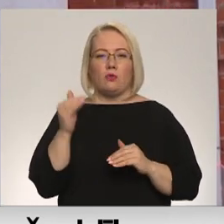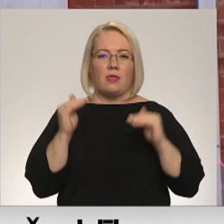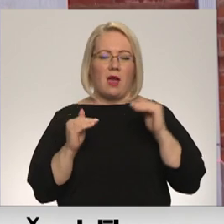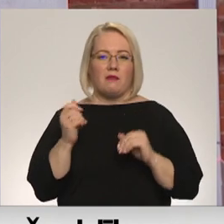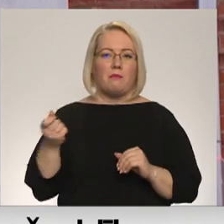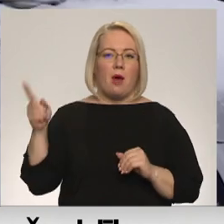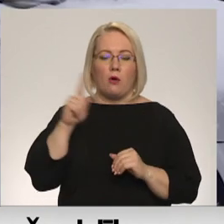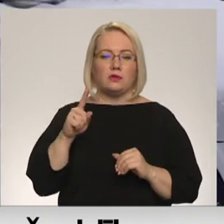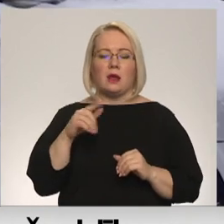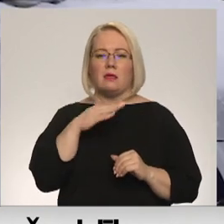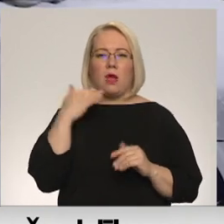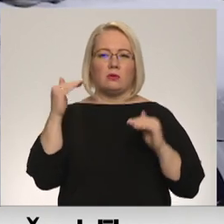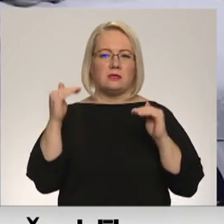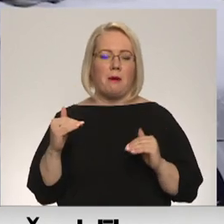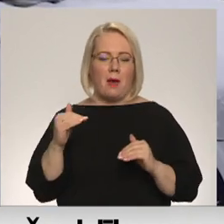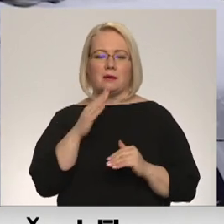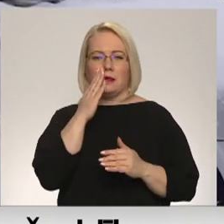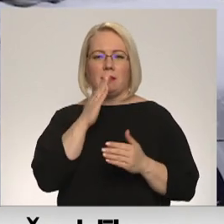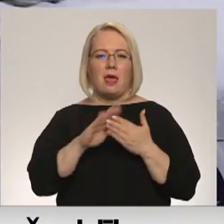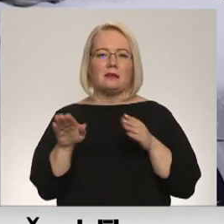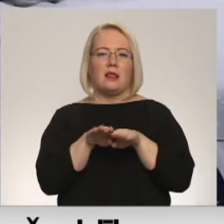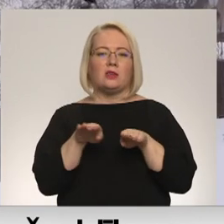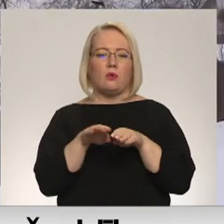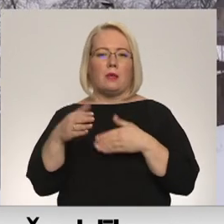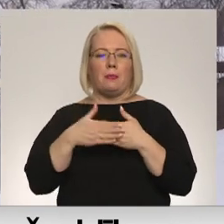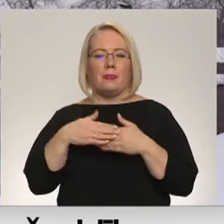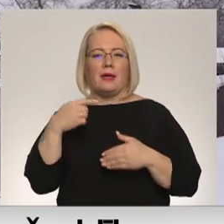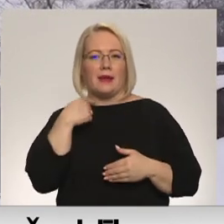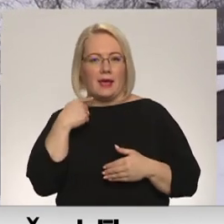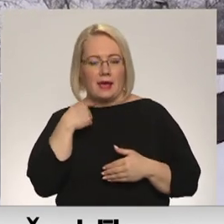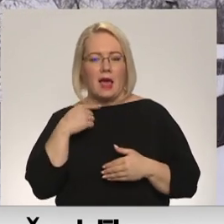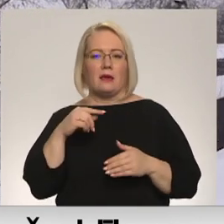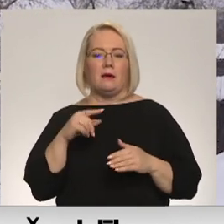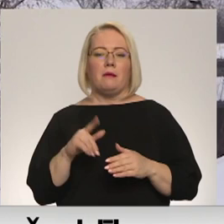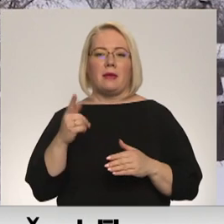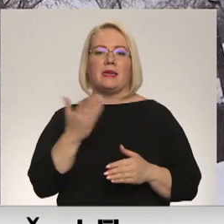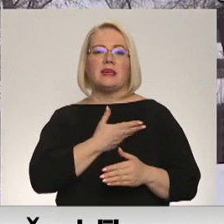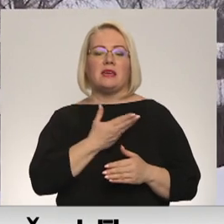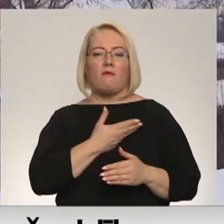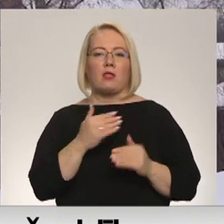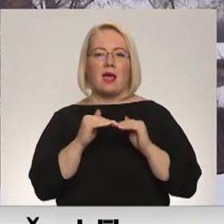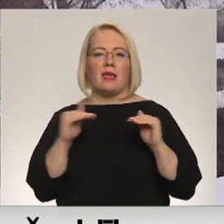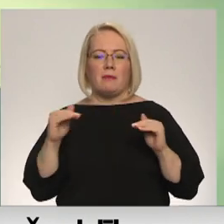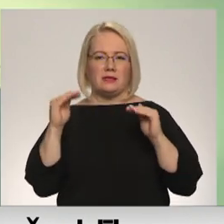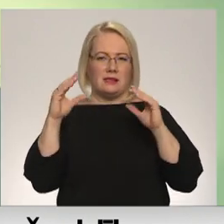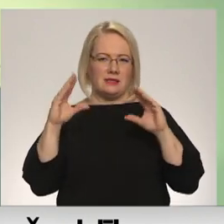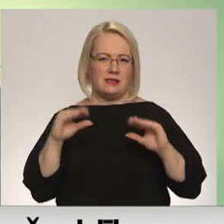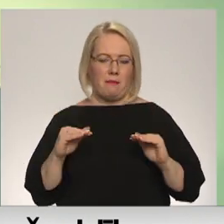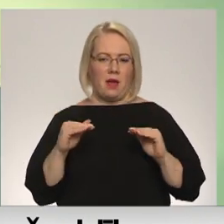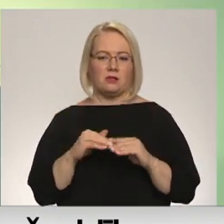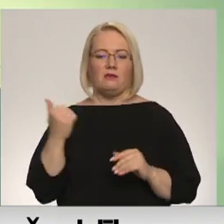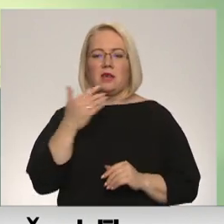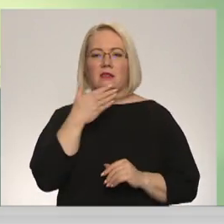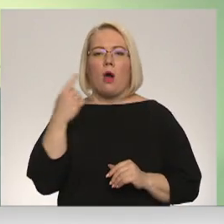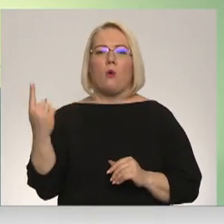neret ir zemāks nekā pierīgā, to iedzīvotāju iztikas līmenis ir ievērojami zemāks. Nav nevienas siltuma apgādas uzņēmuma, kas